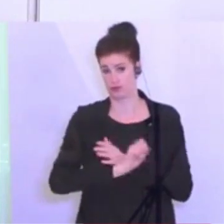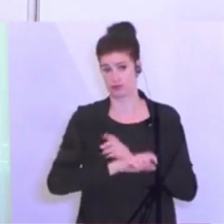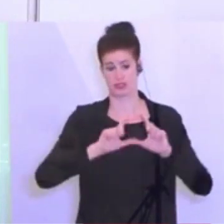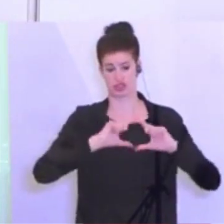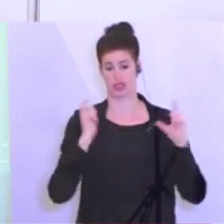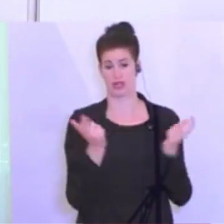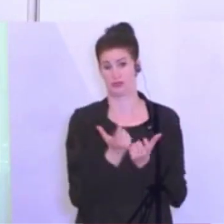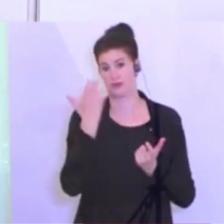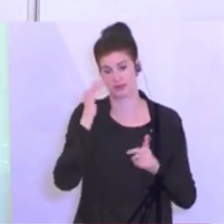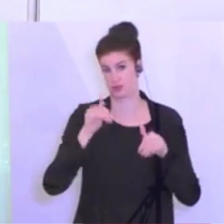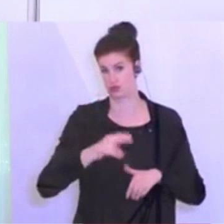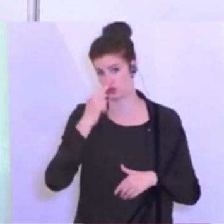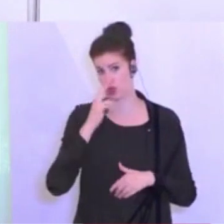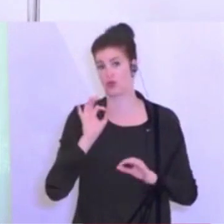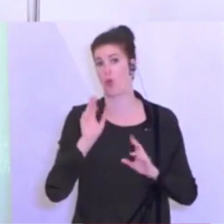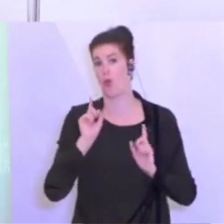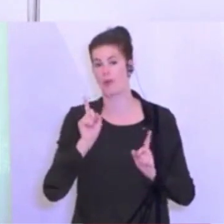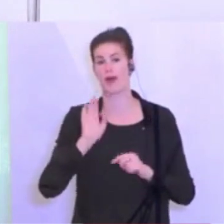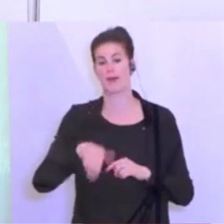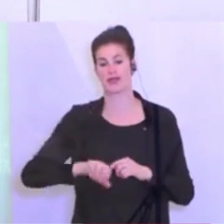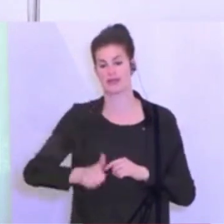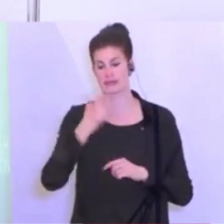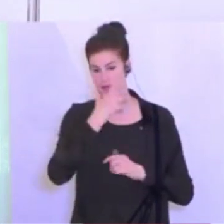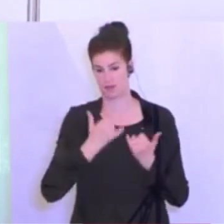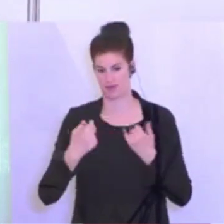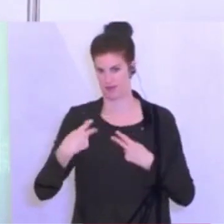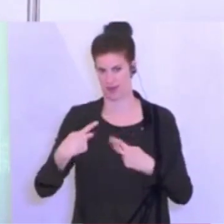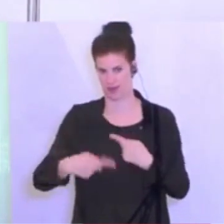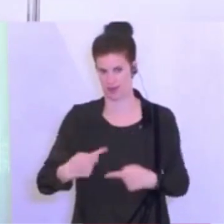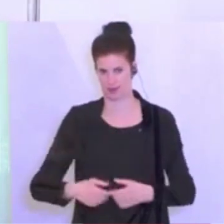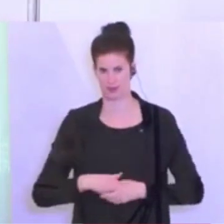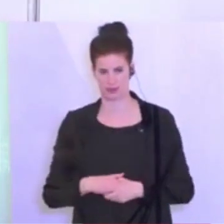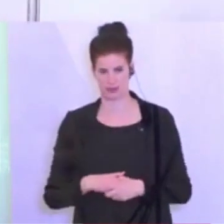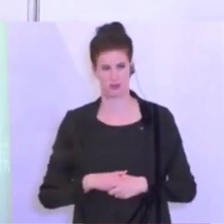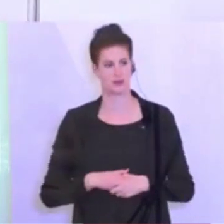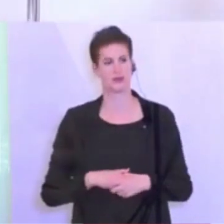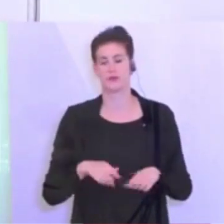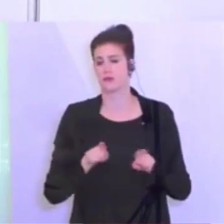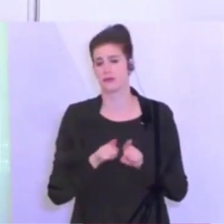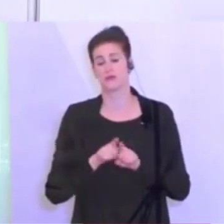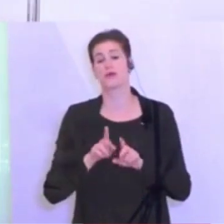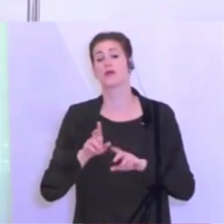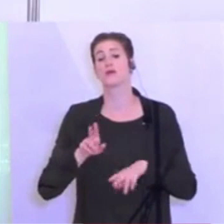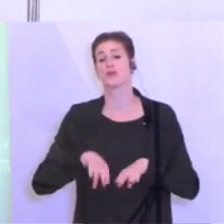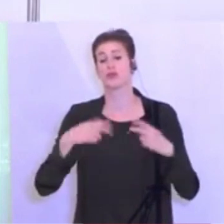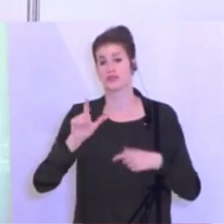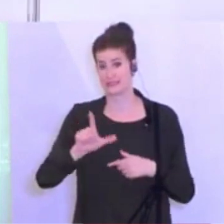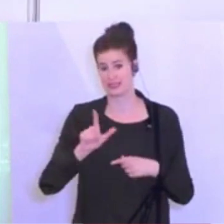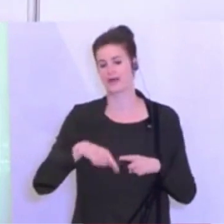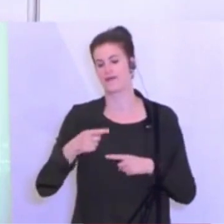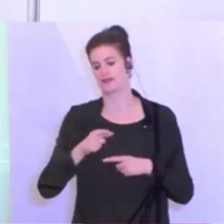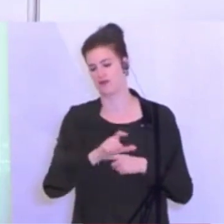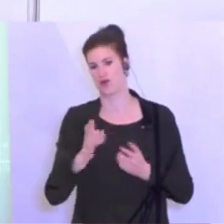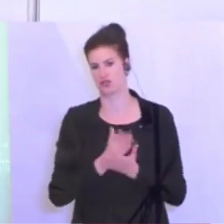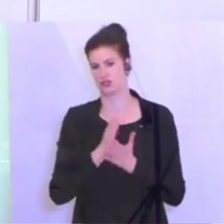dann ab 1. September weitergeht, ganz generell. Aber die Publikumsregeln sind überall die gleichen. Ein Spezifikum haben wir in der Bundesliga, gibt es nächste Woche einen Termin. Und